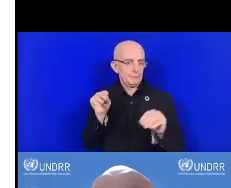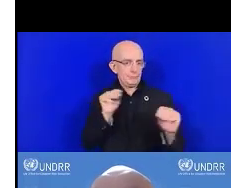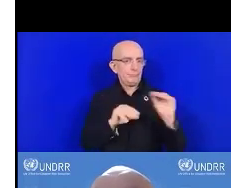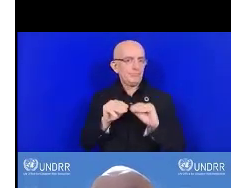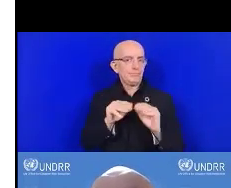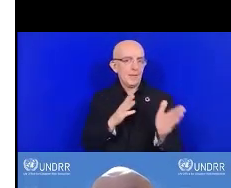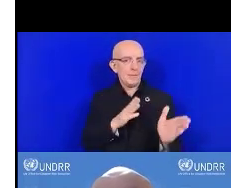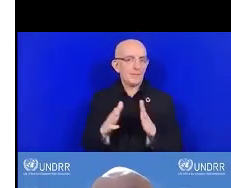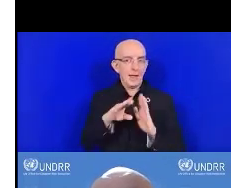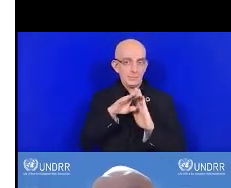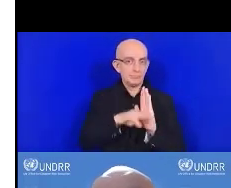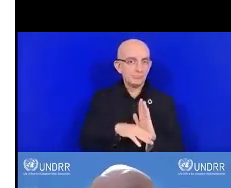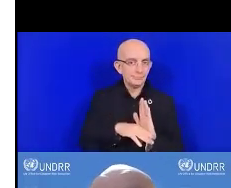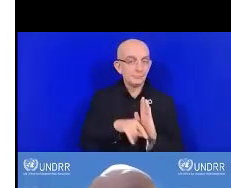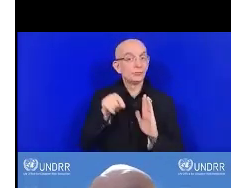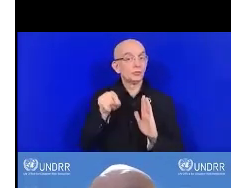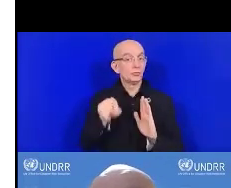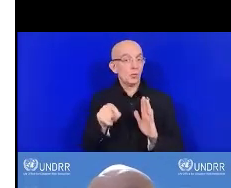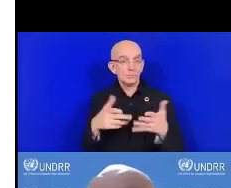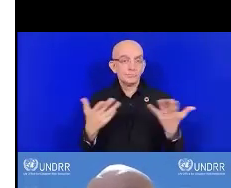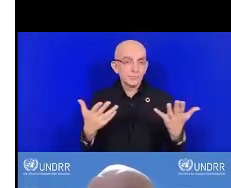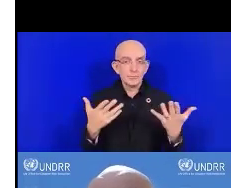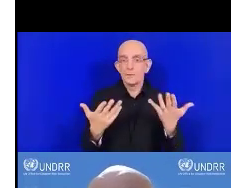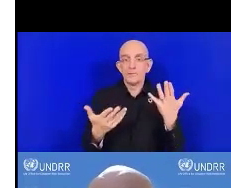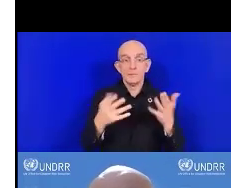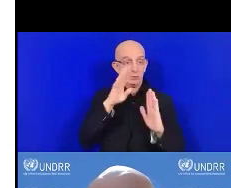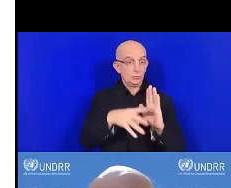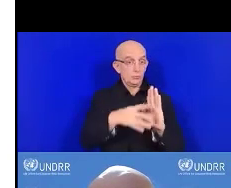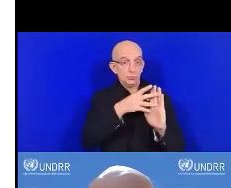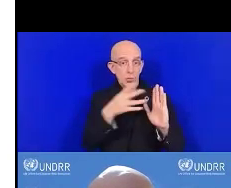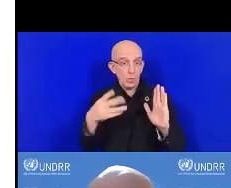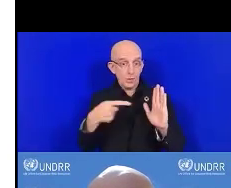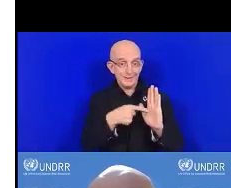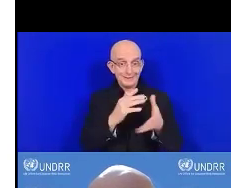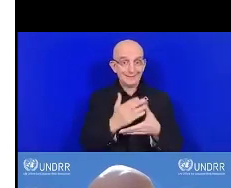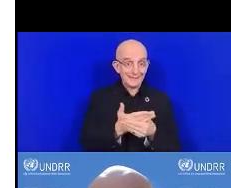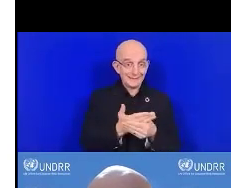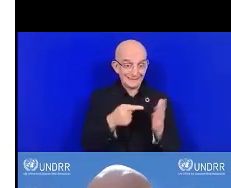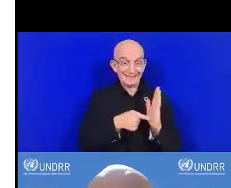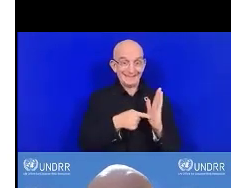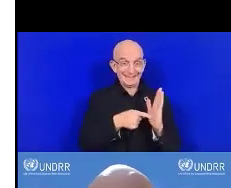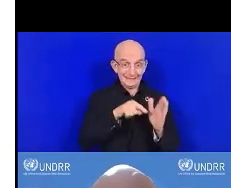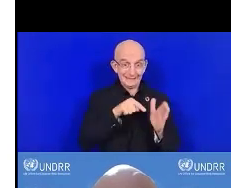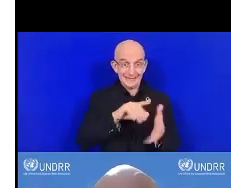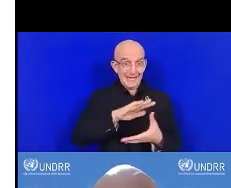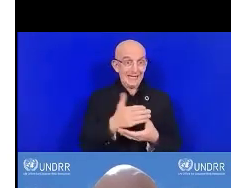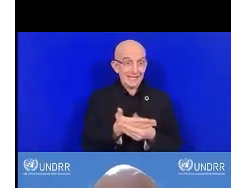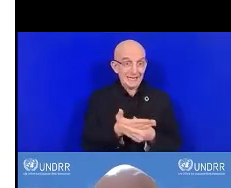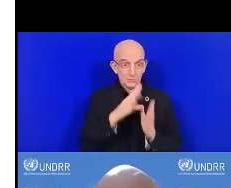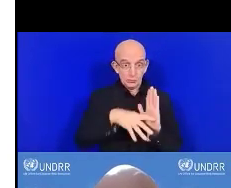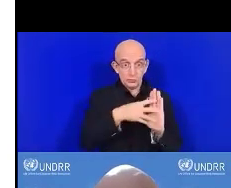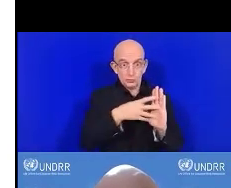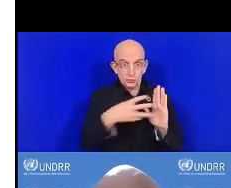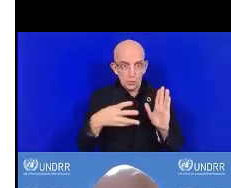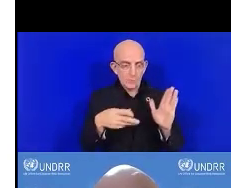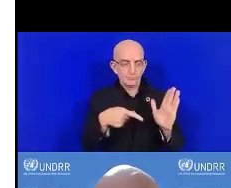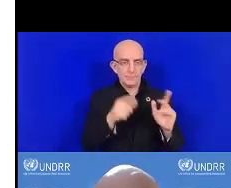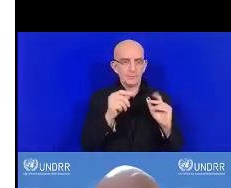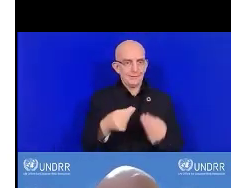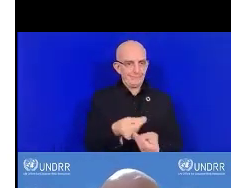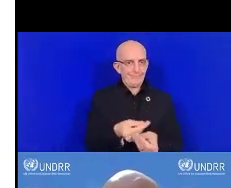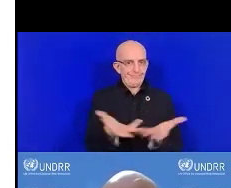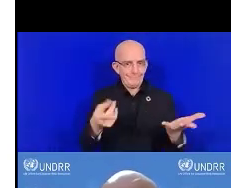handicapées. Ça doit être en ligne avec le tableau de bord préliminaire. Vous pouvez aussi